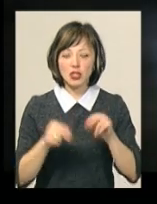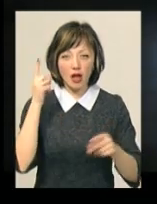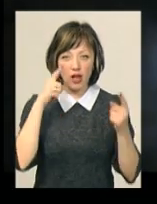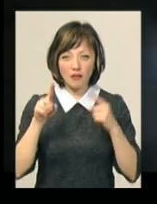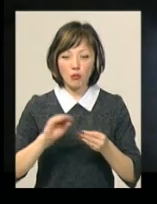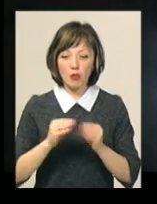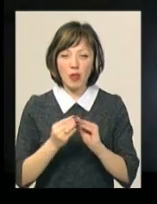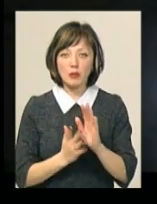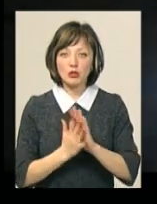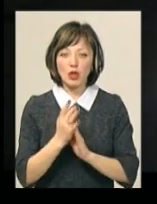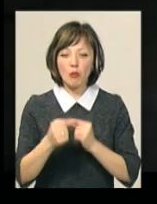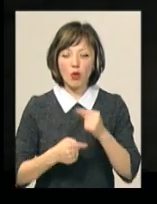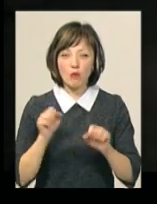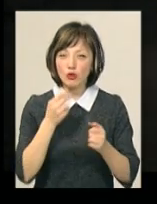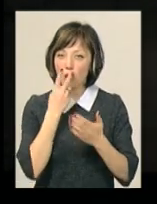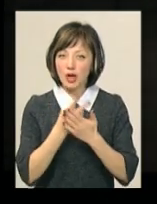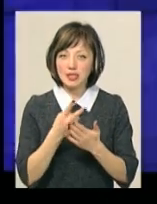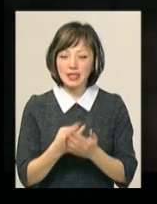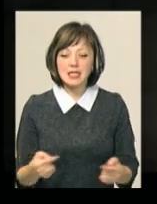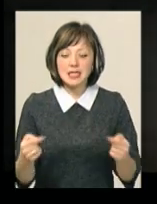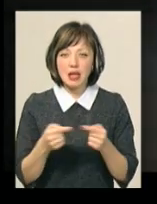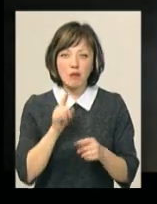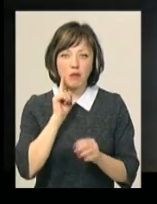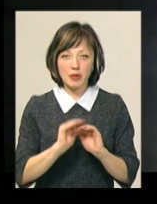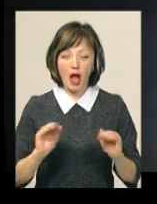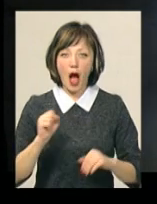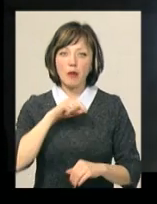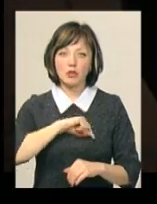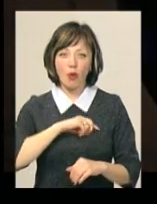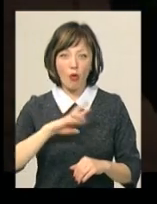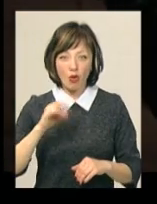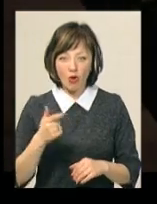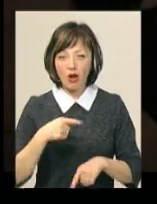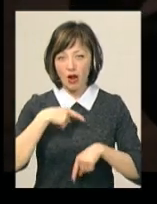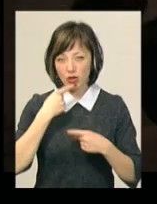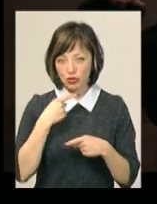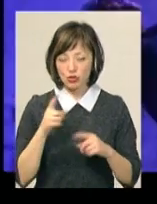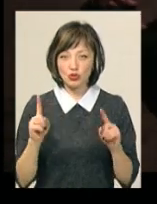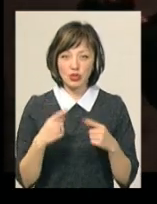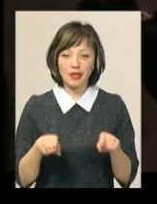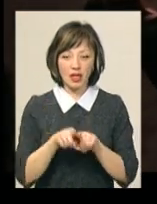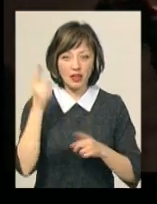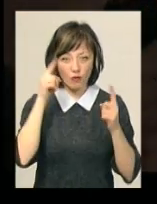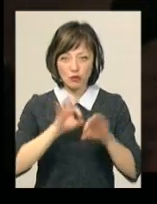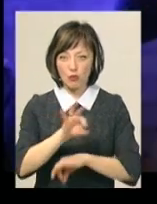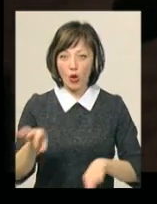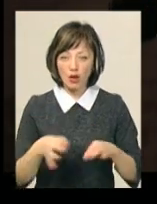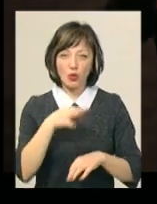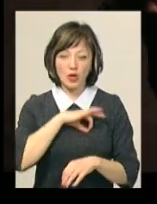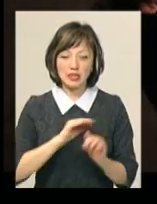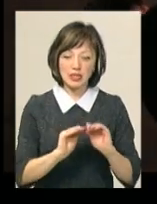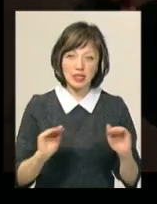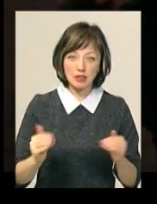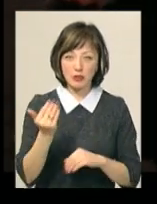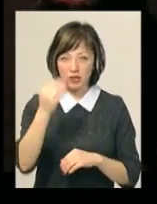покоління на сцені найкраще зможуть показати саме підлітки. А психолог Анастасія Беза зауважує, що такий творчий проєкт буде корисним і